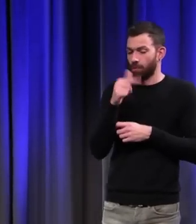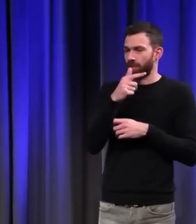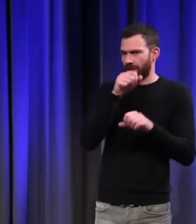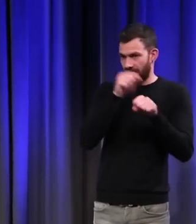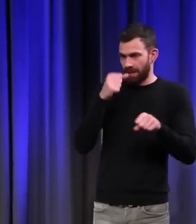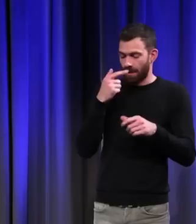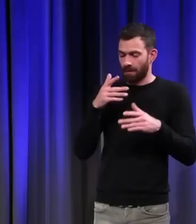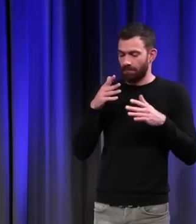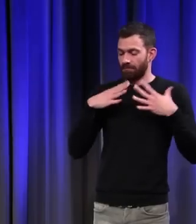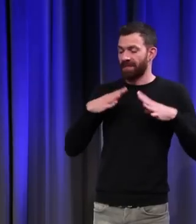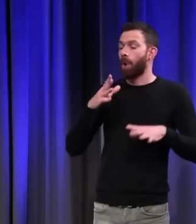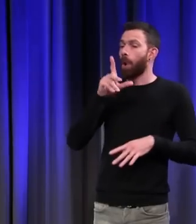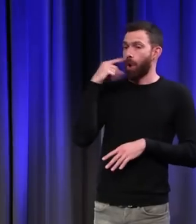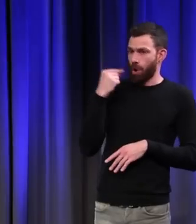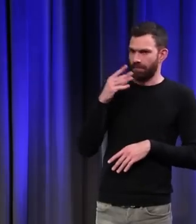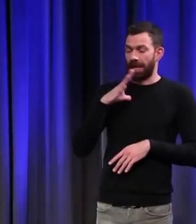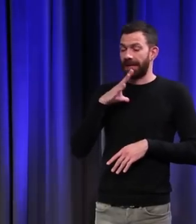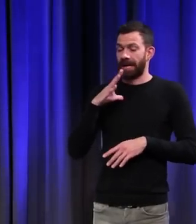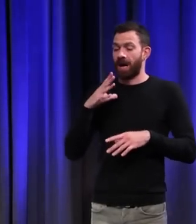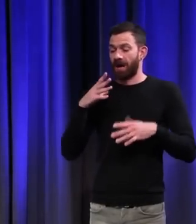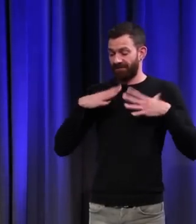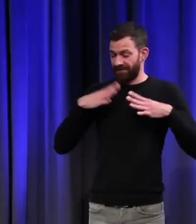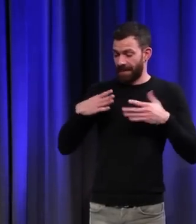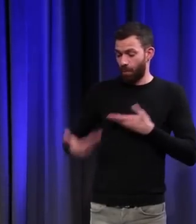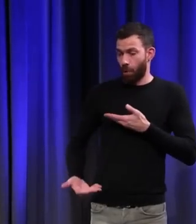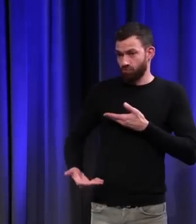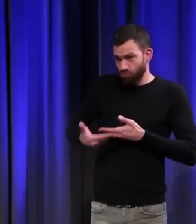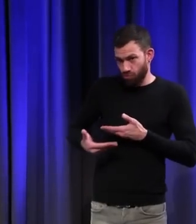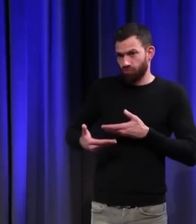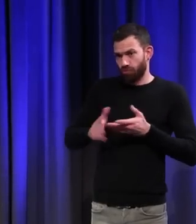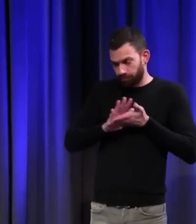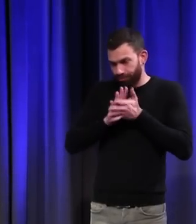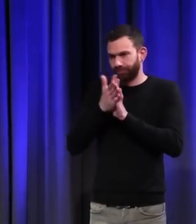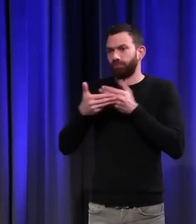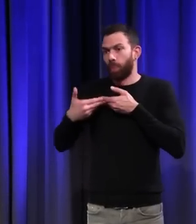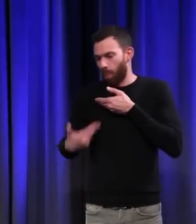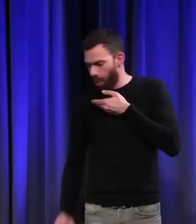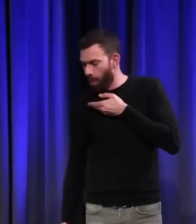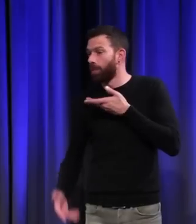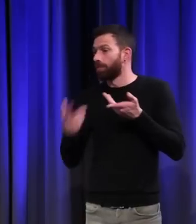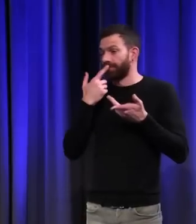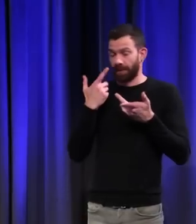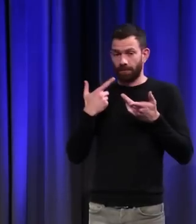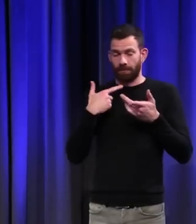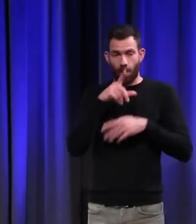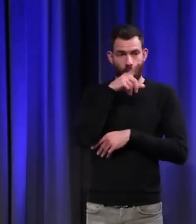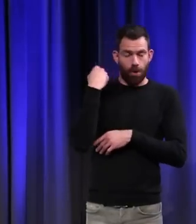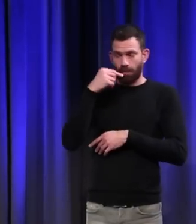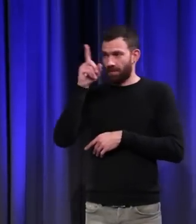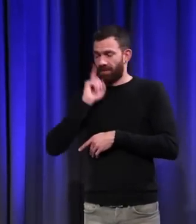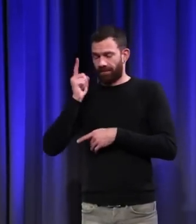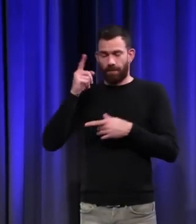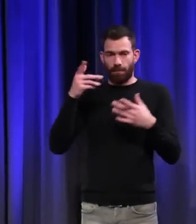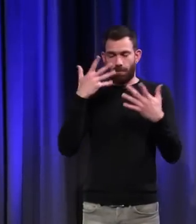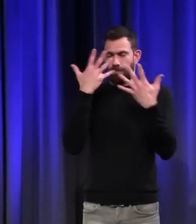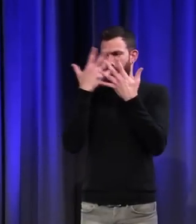passe du vêtement court au vêtement long. Ça veut dire que les hommes commencent à être habillés comme les femmes, avec un blio qui descend jusqu